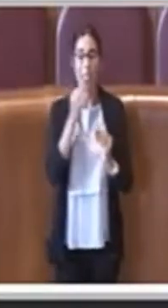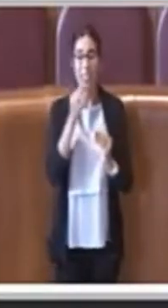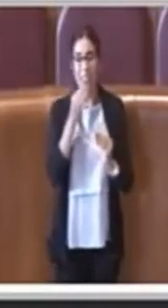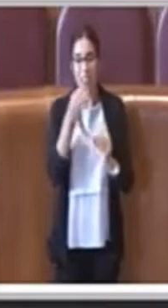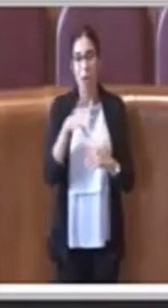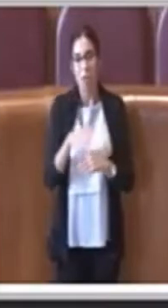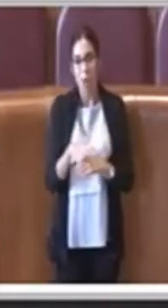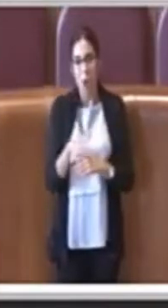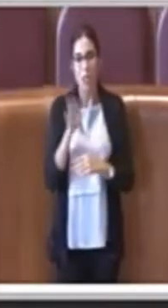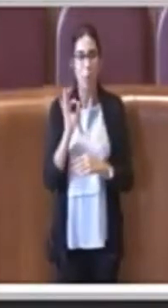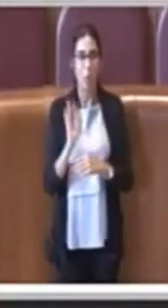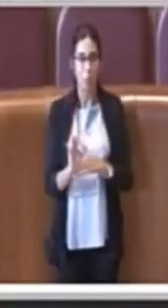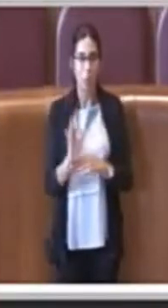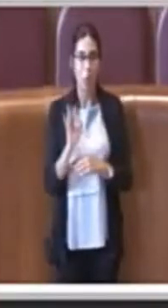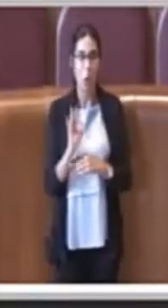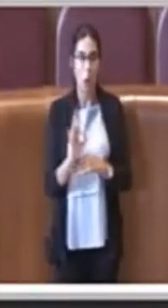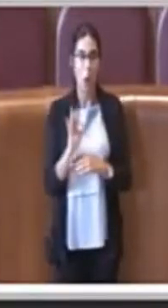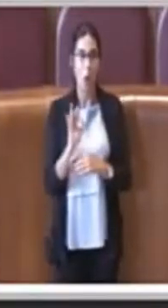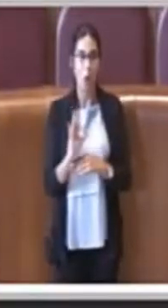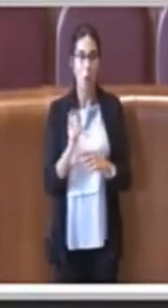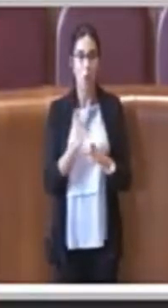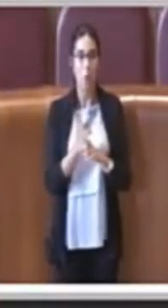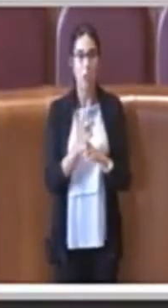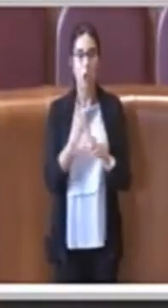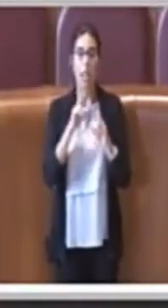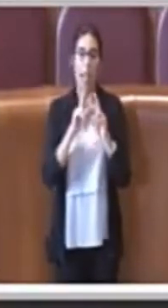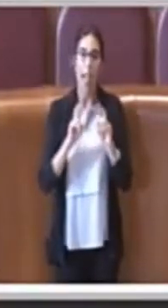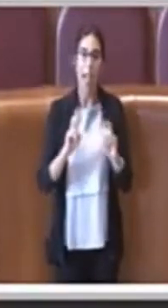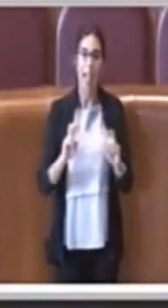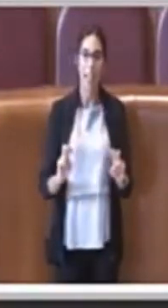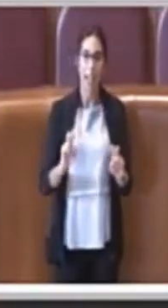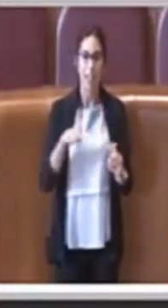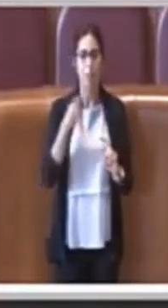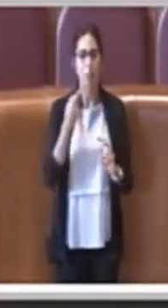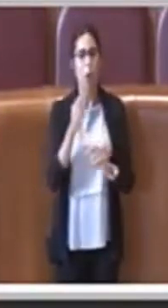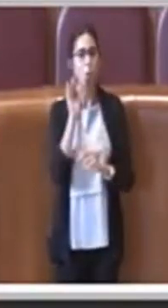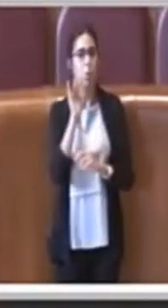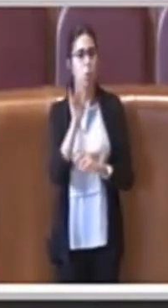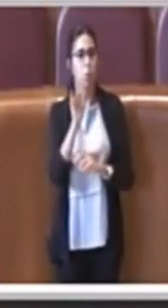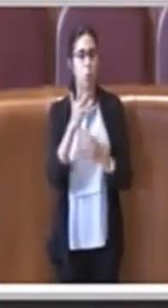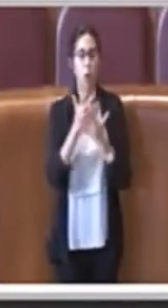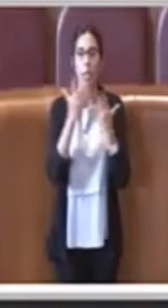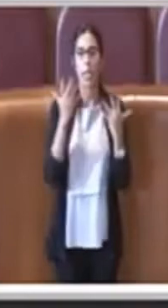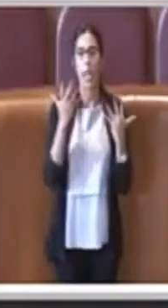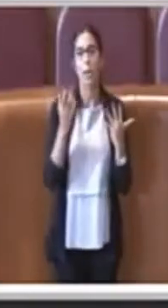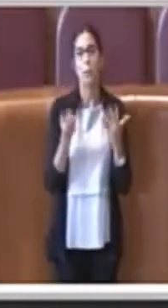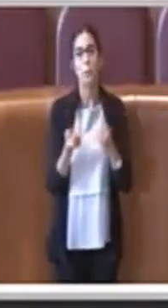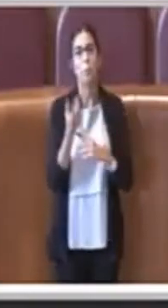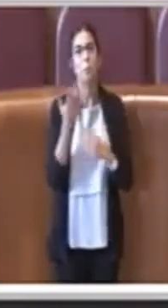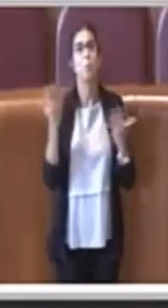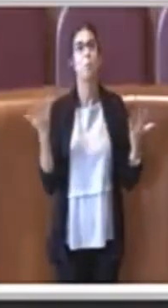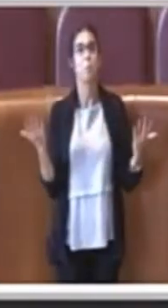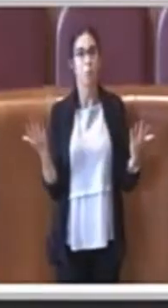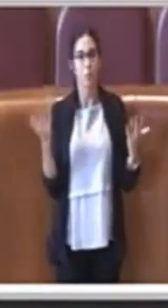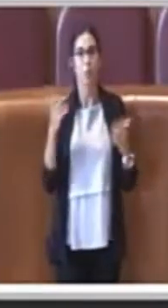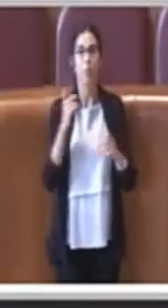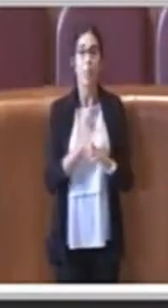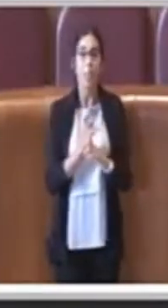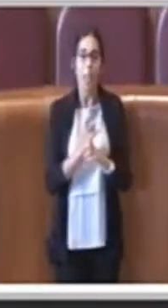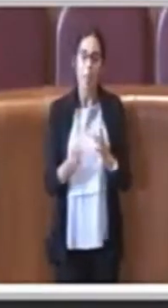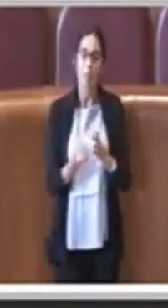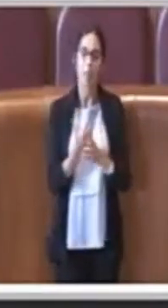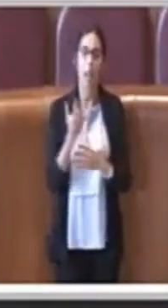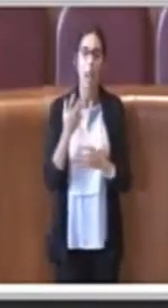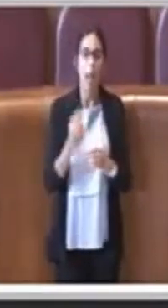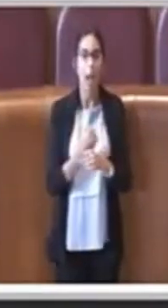è proprio fare un'analisi. Poi quello che sarà nel futuro è ovvio, si tratta di attivare un lavoro che